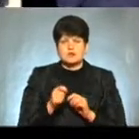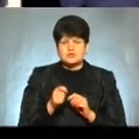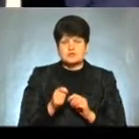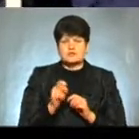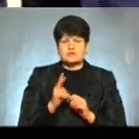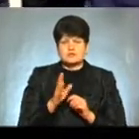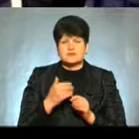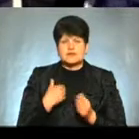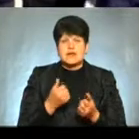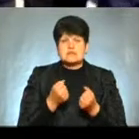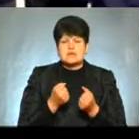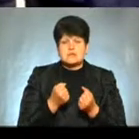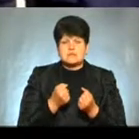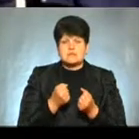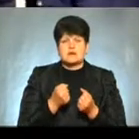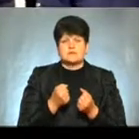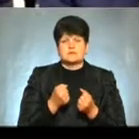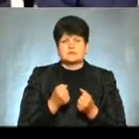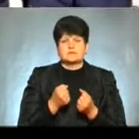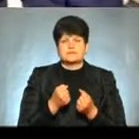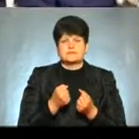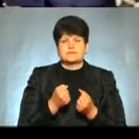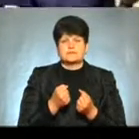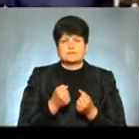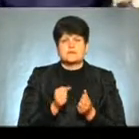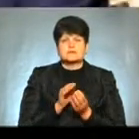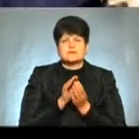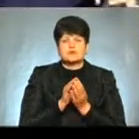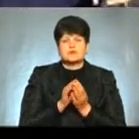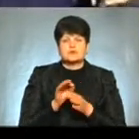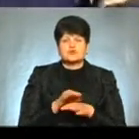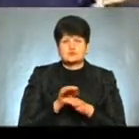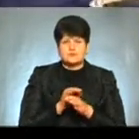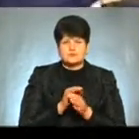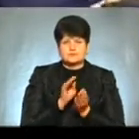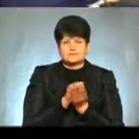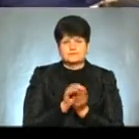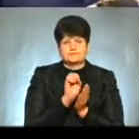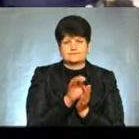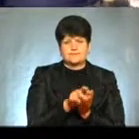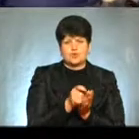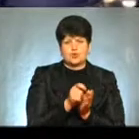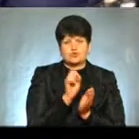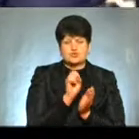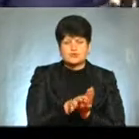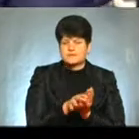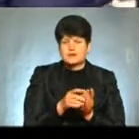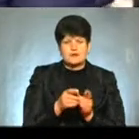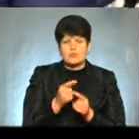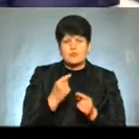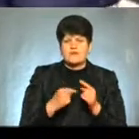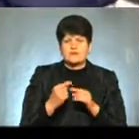років І з могилою чоловіка пішли мої ключі Я зрозуміла, що повернення додому не буде